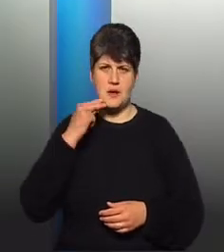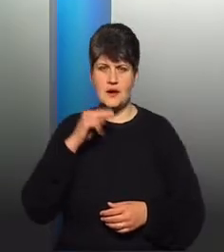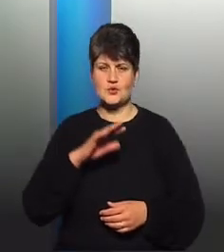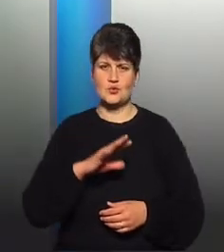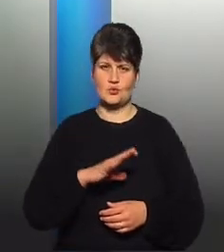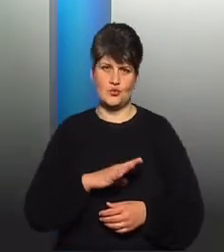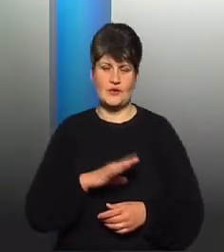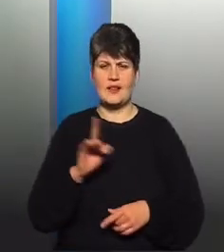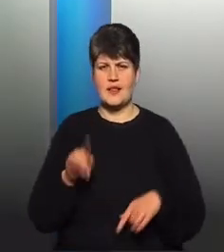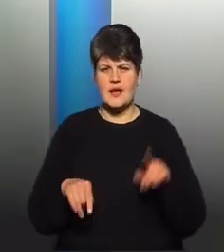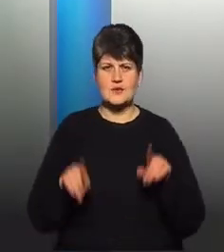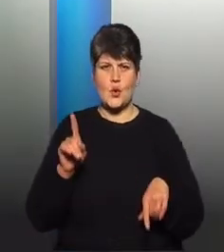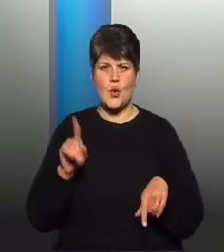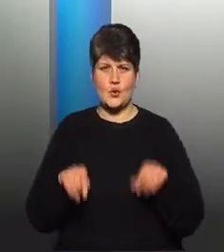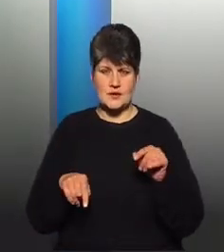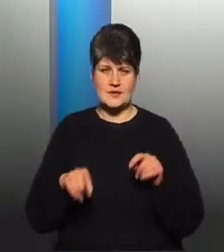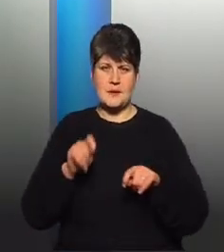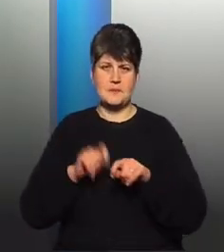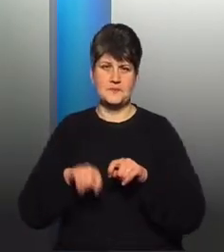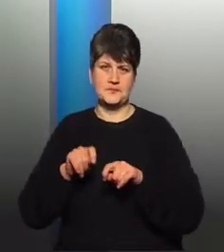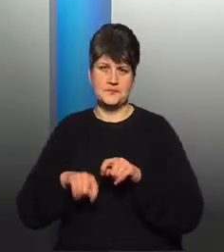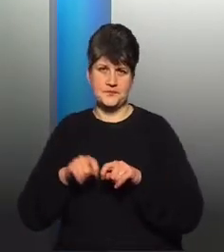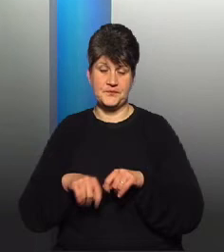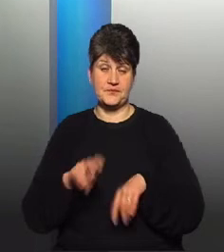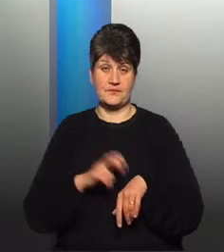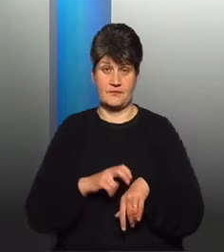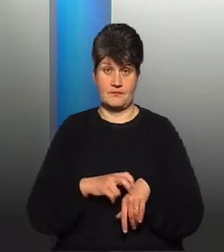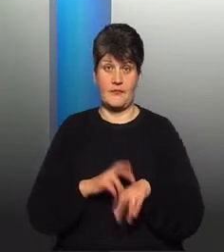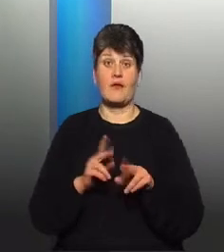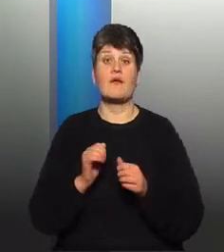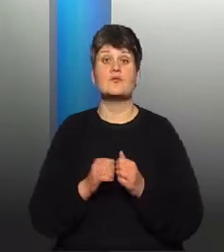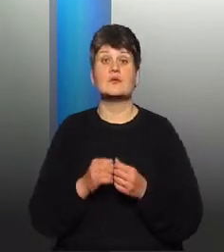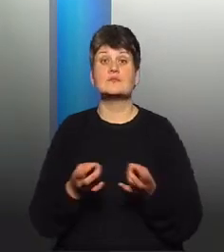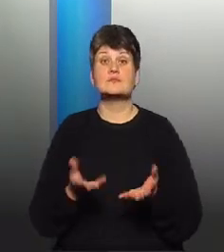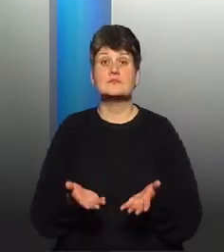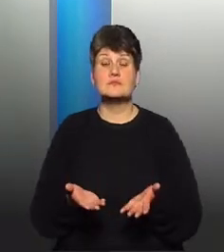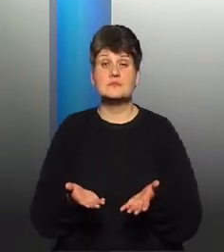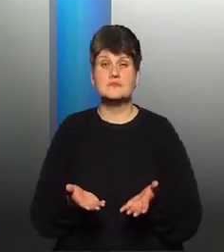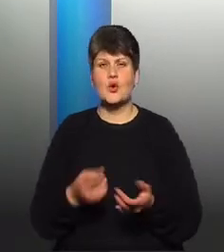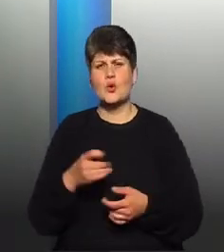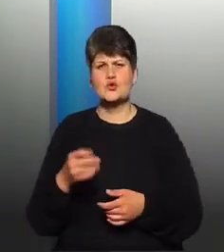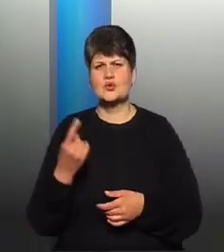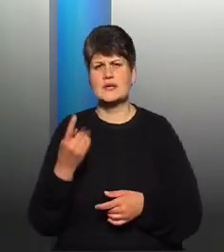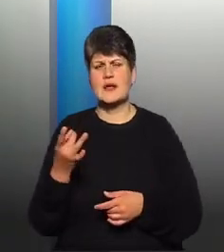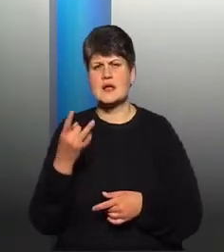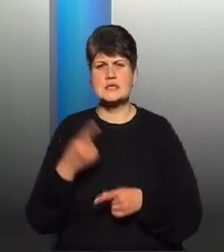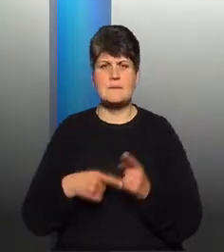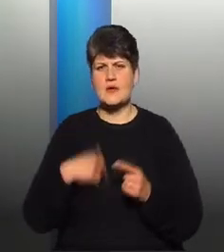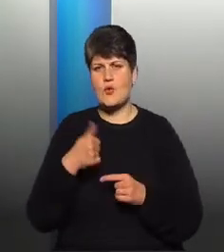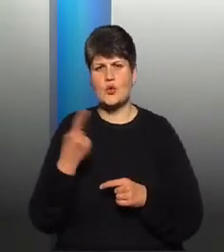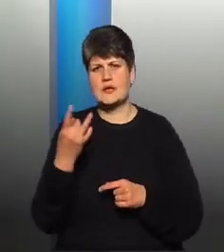проходити диспансерний огляд. А як часто потрібно? Як часто? Ну, хоча б раз на півроку, раз на рік. Чи